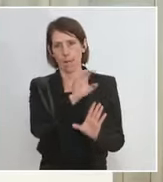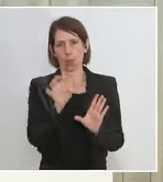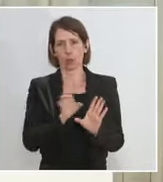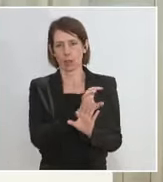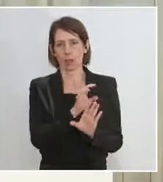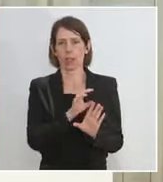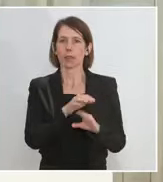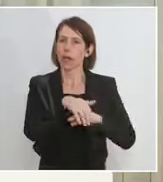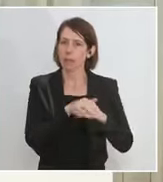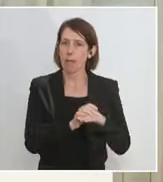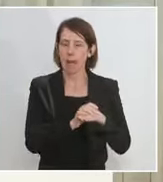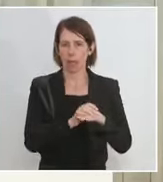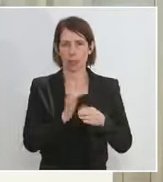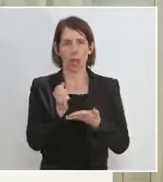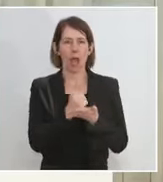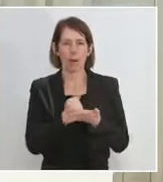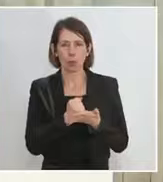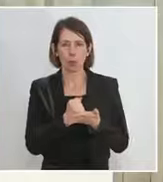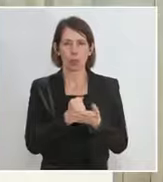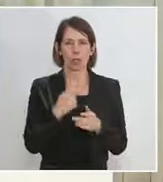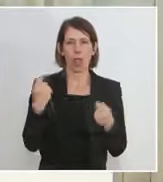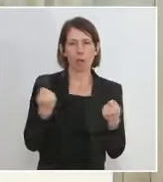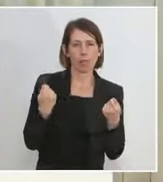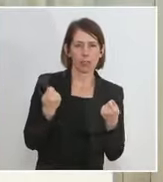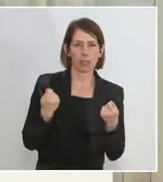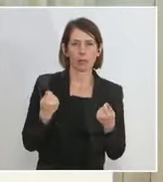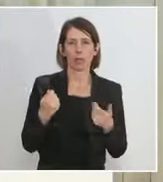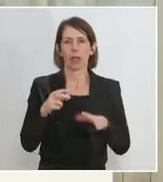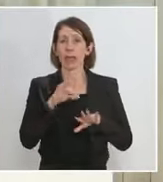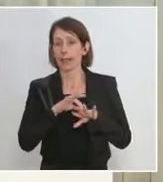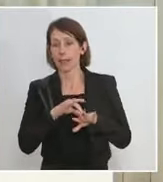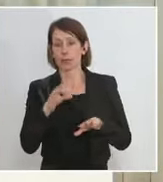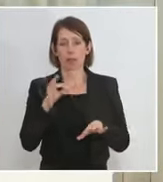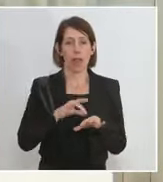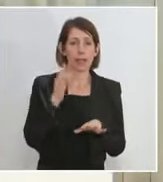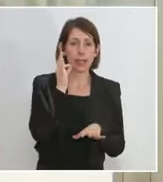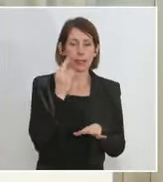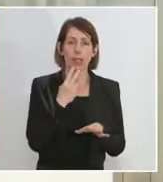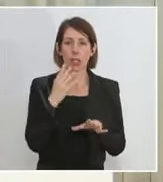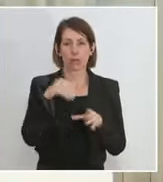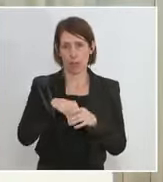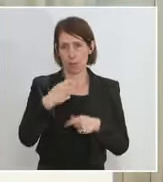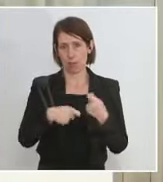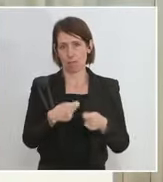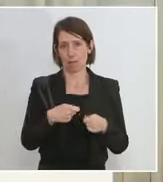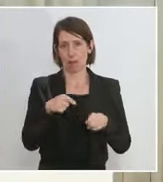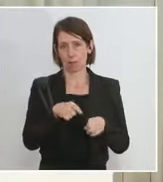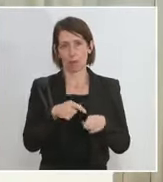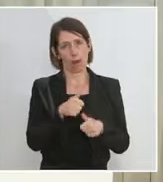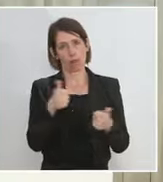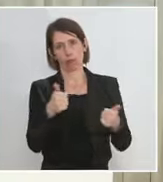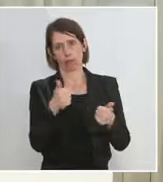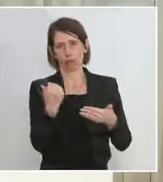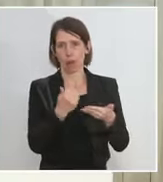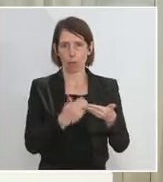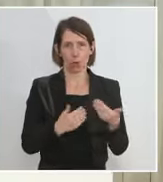Gemeinden, Apotheken, Betriebe, Ärzte, Ärztinnen, die mitmachen bei diesem enormen Programm.